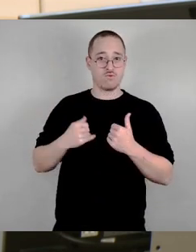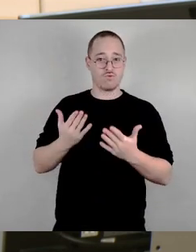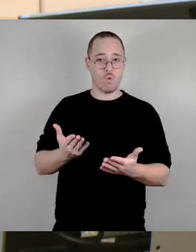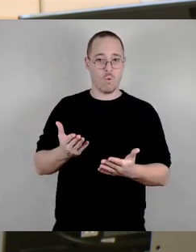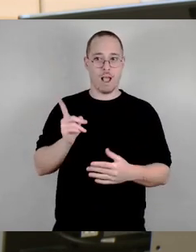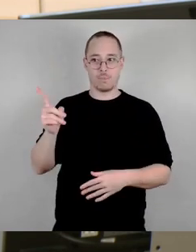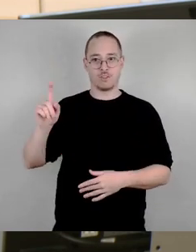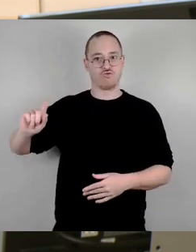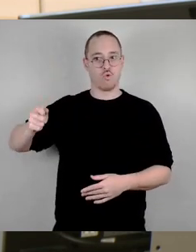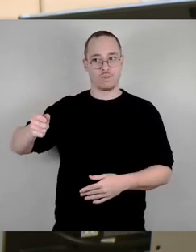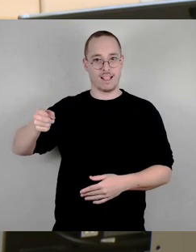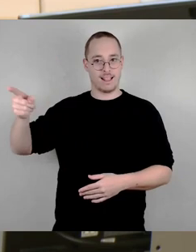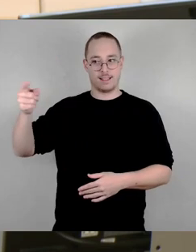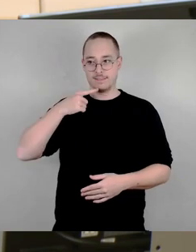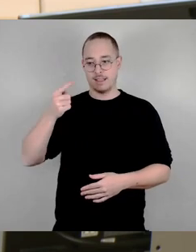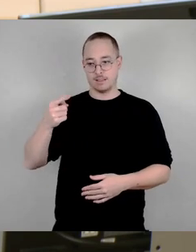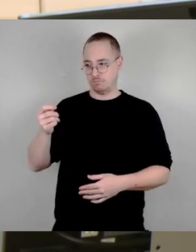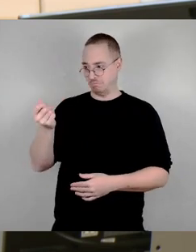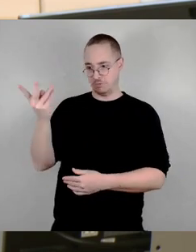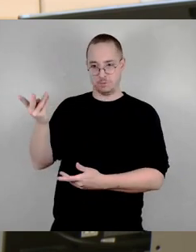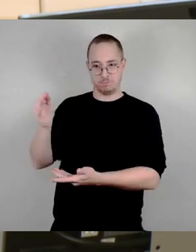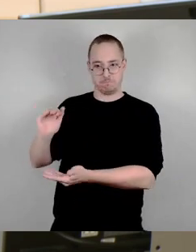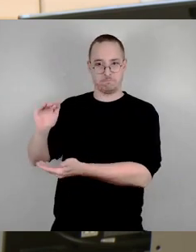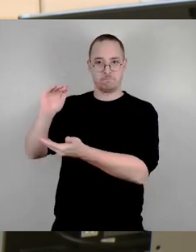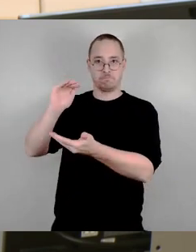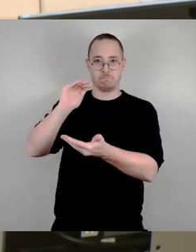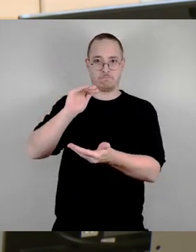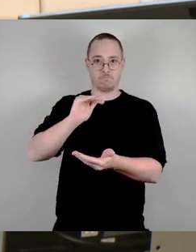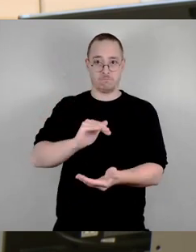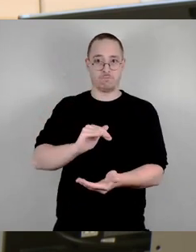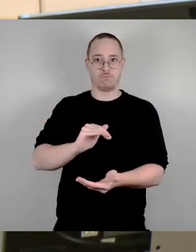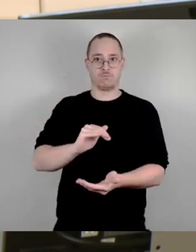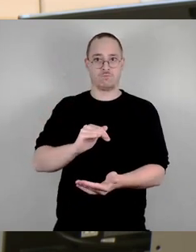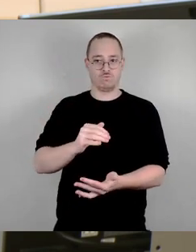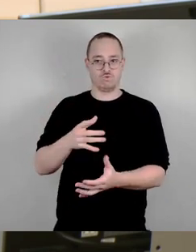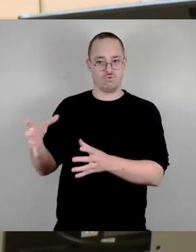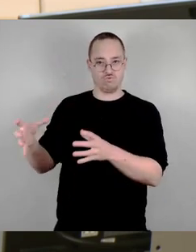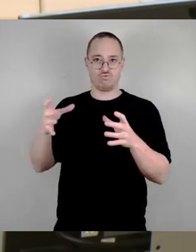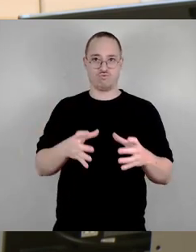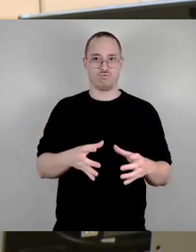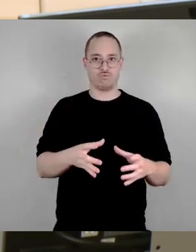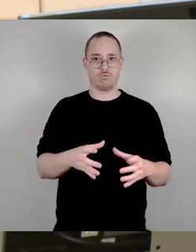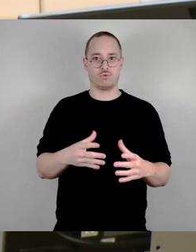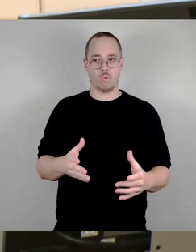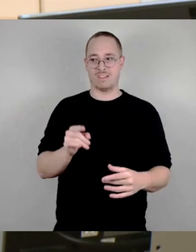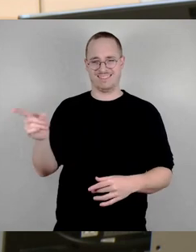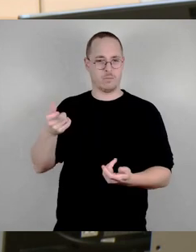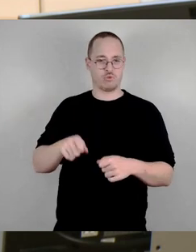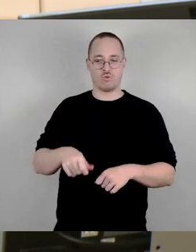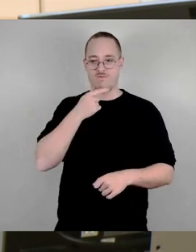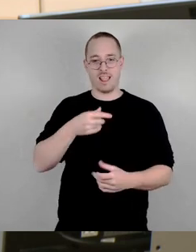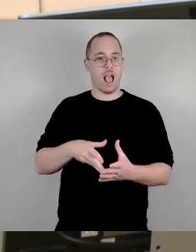zugewiesen werden, dass wir diesen Beschluss aufheben. Es gab damals innerhalb dieser Petition und hier